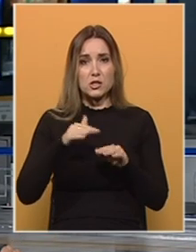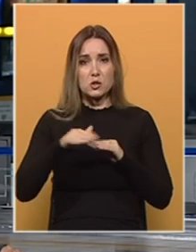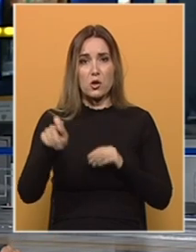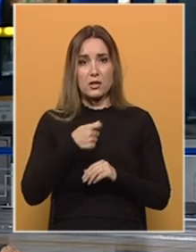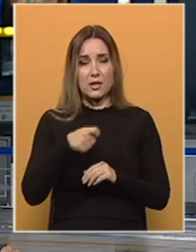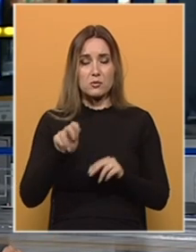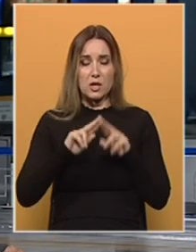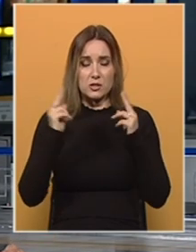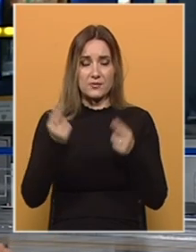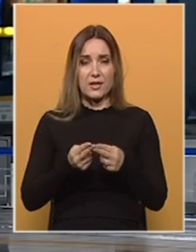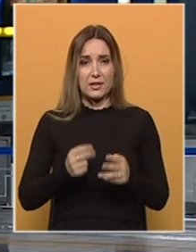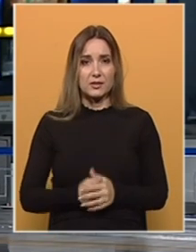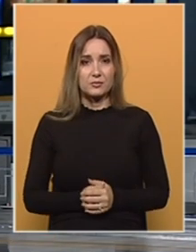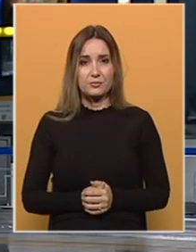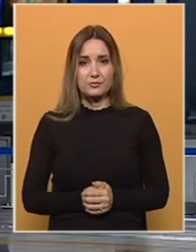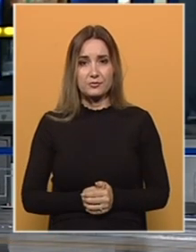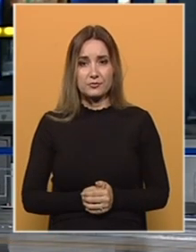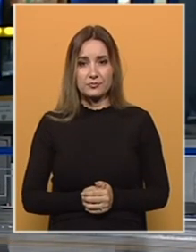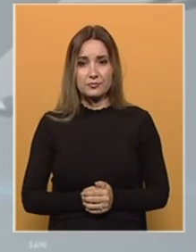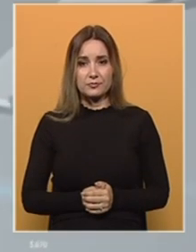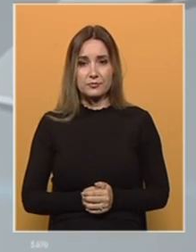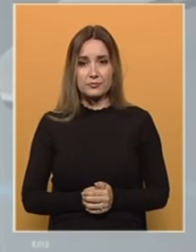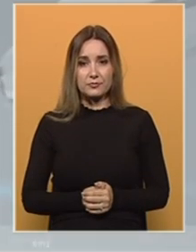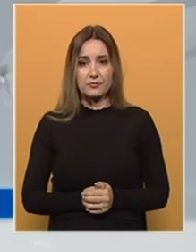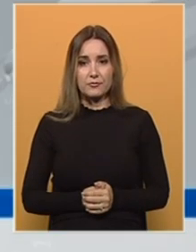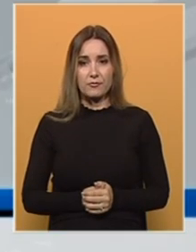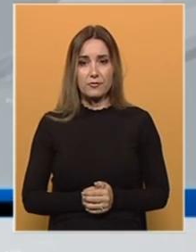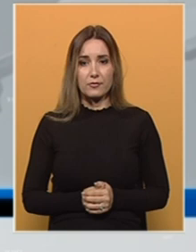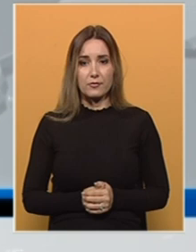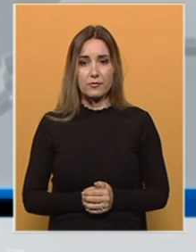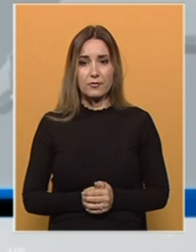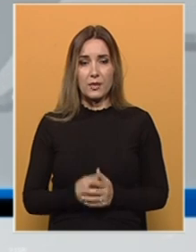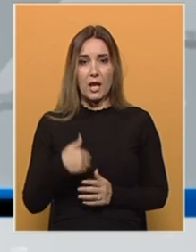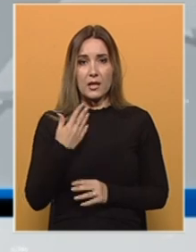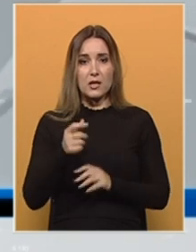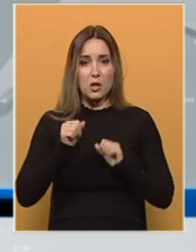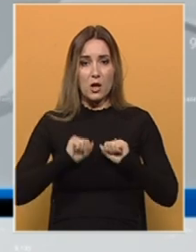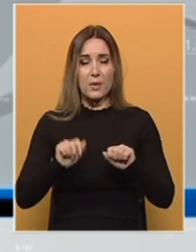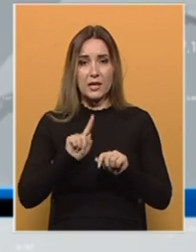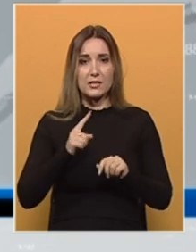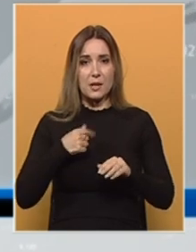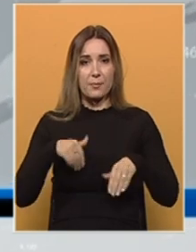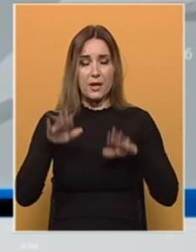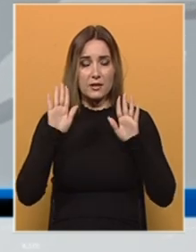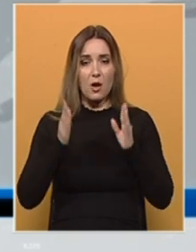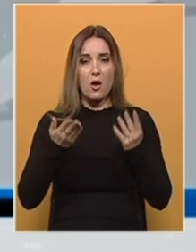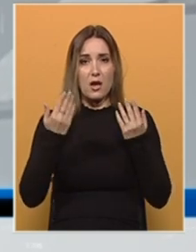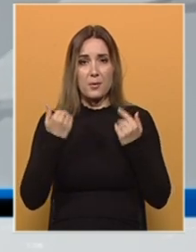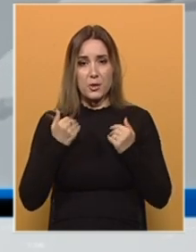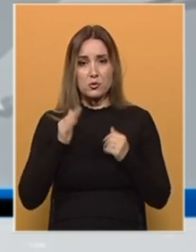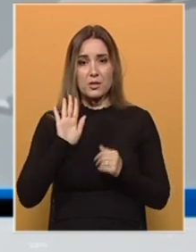stolnotenisač svijeta. Prožio sam u dobar otpor, nisam se predao, međutim